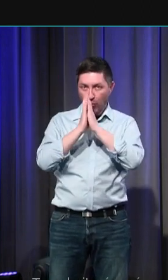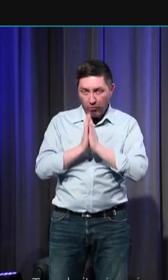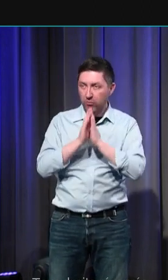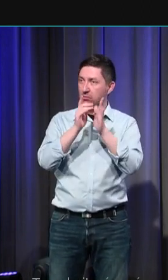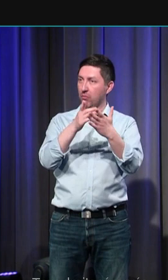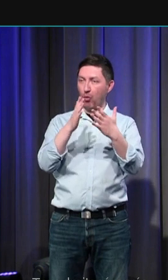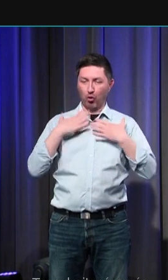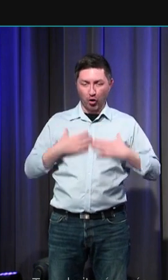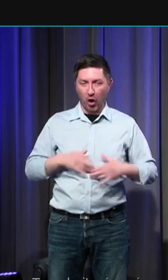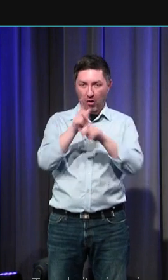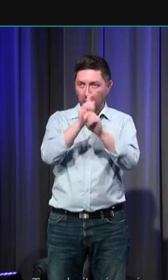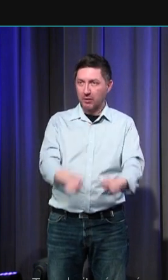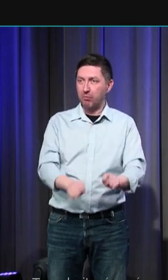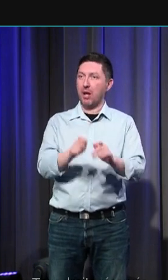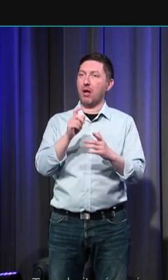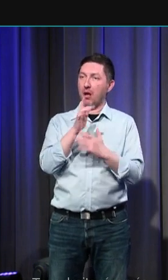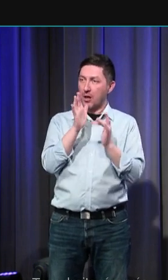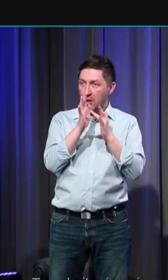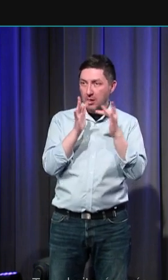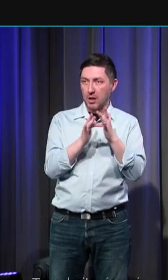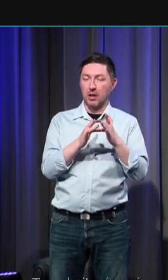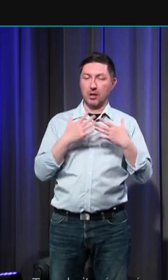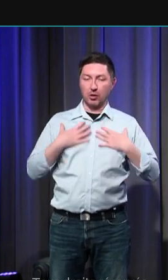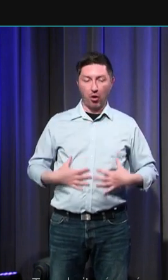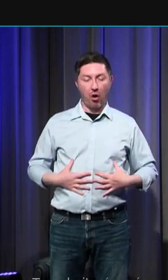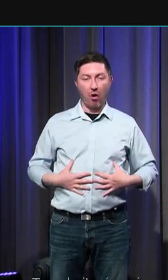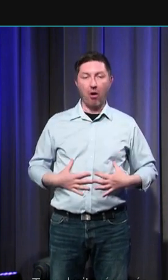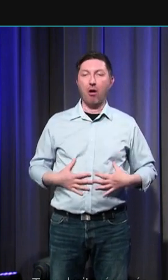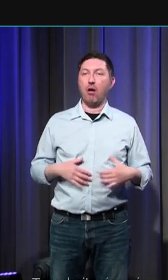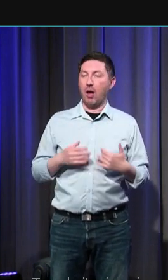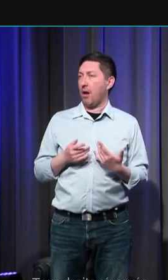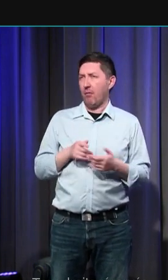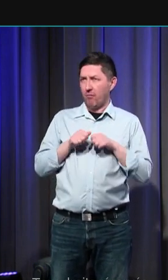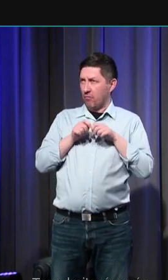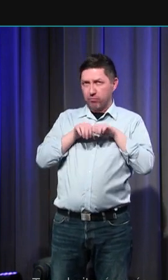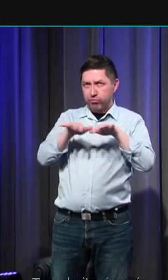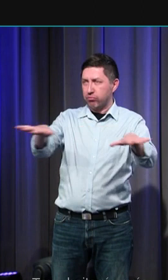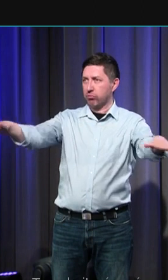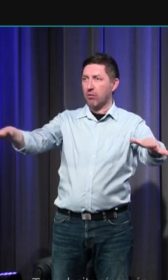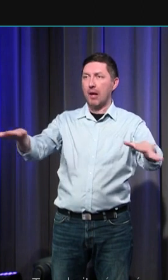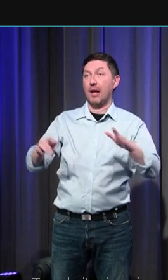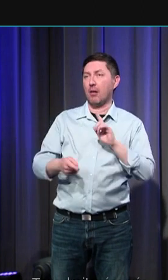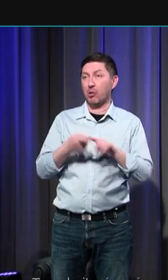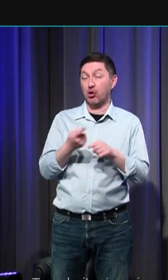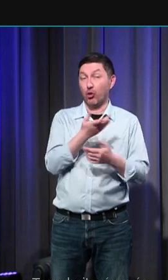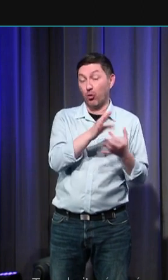'Eucharistie s'impose définitivement et donc se structure, se fixe, et bien toute la théologie autour de l